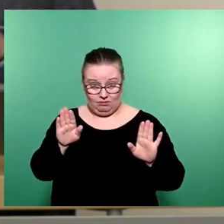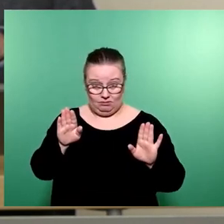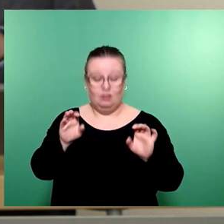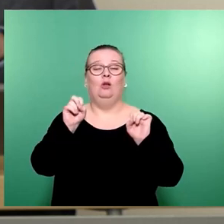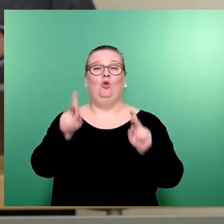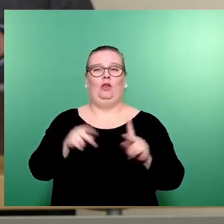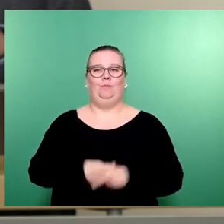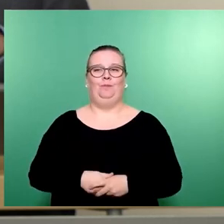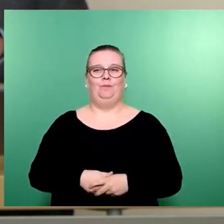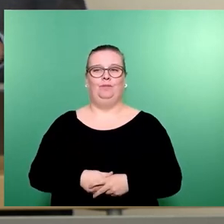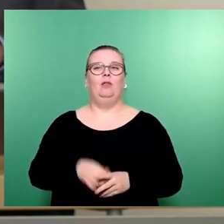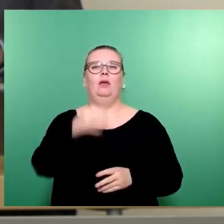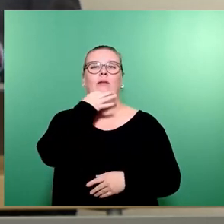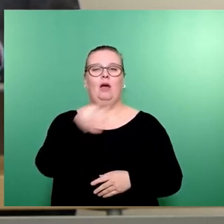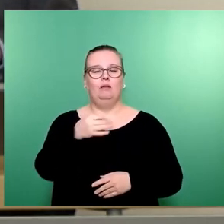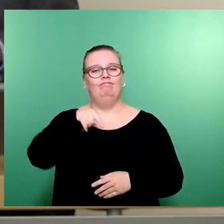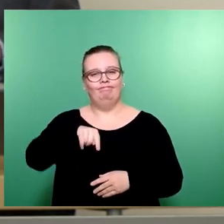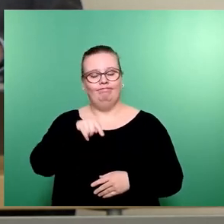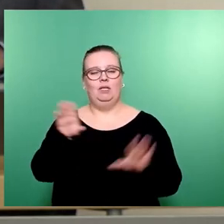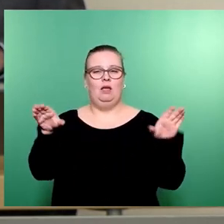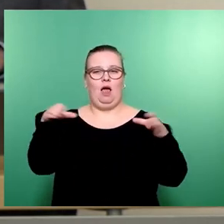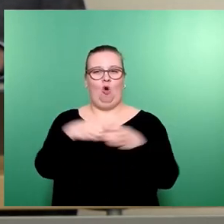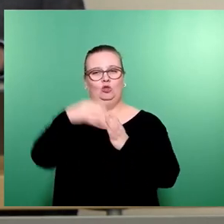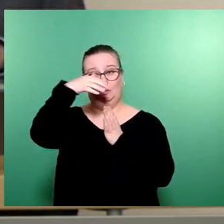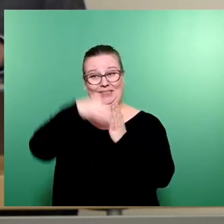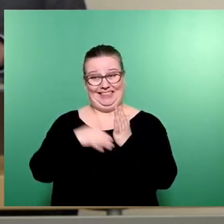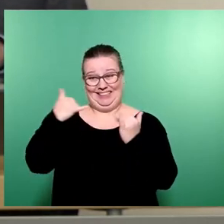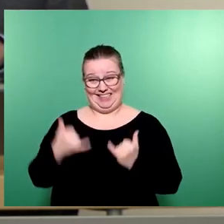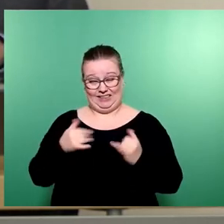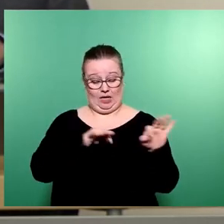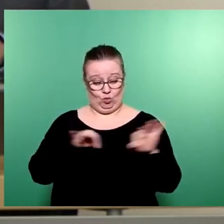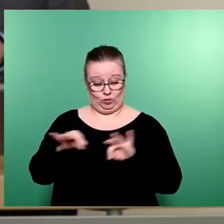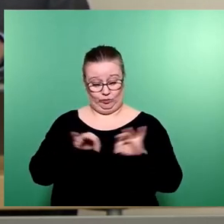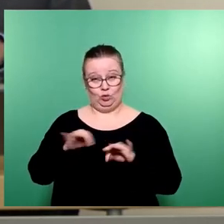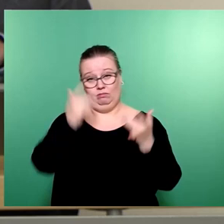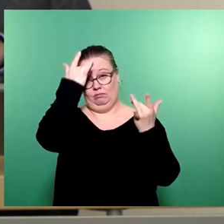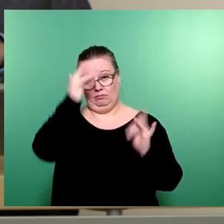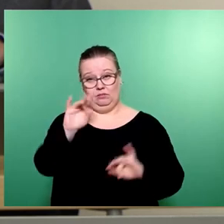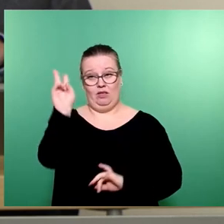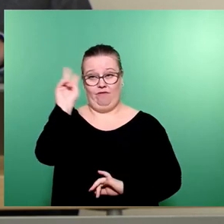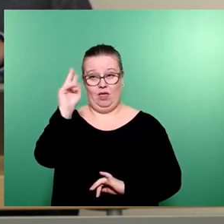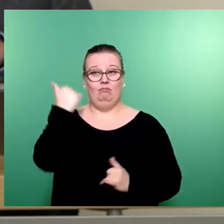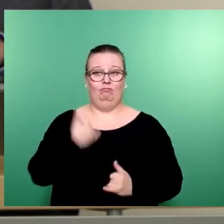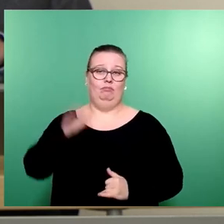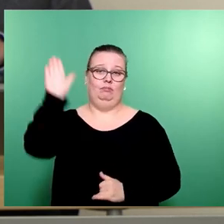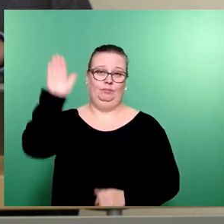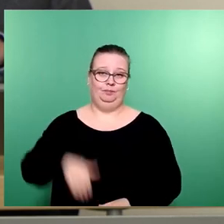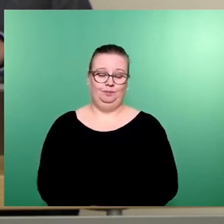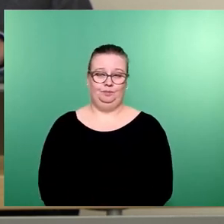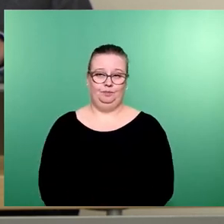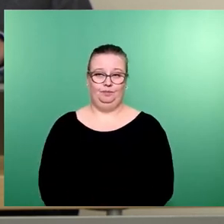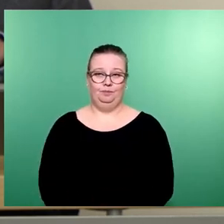dann darf ich fragen, wer dem federführenden Ausschussbericht, so wie ich es gerade ausgeführt habe, die Zustimmung gibt, den bitte ich jetzt um das Stimmzeichen.